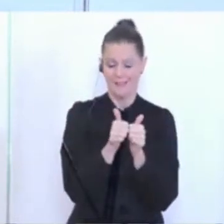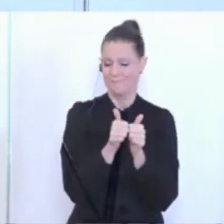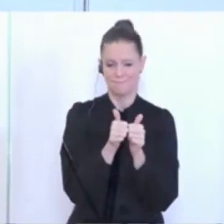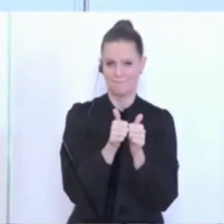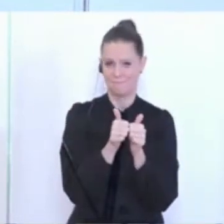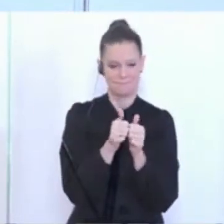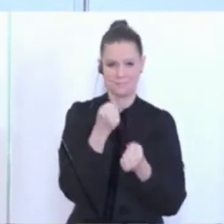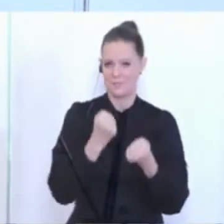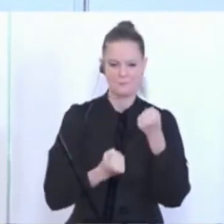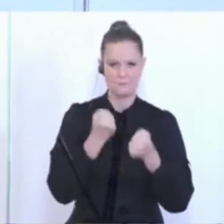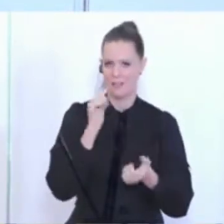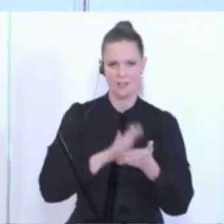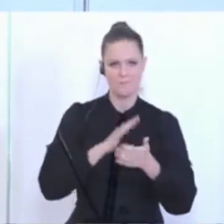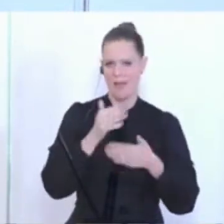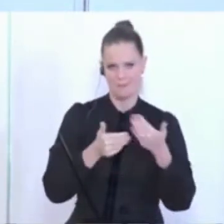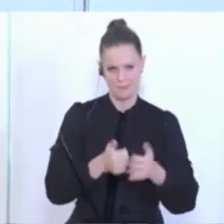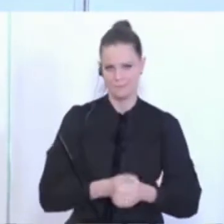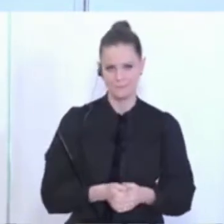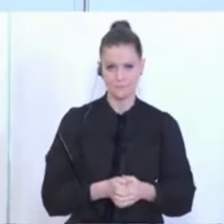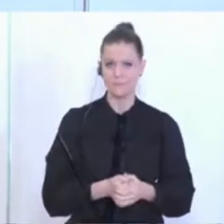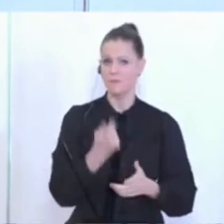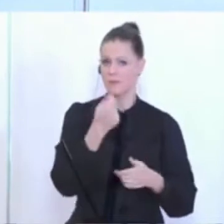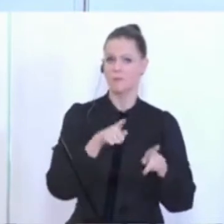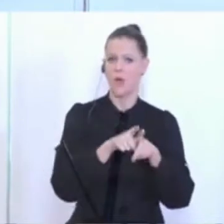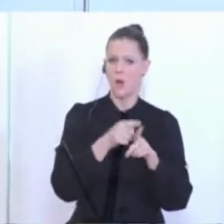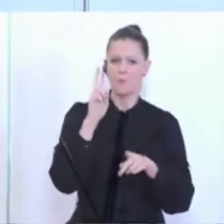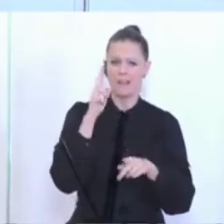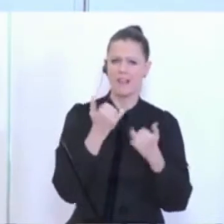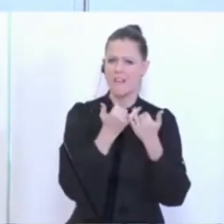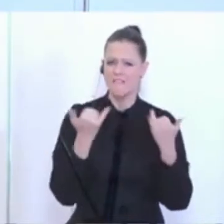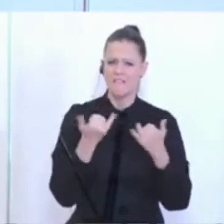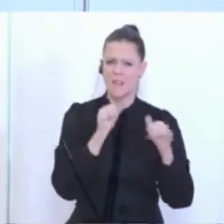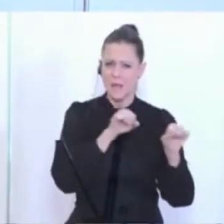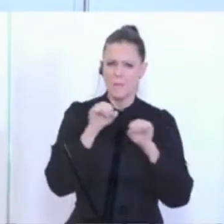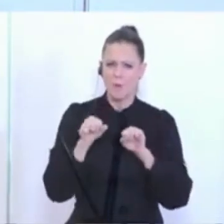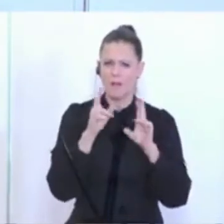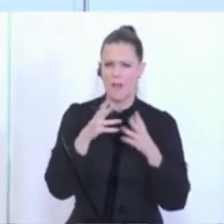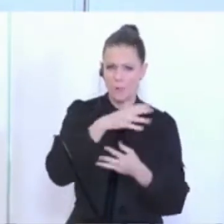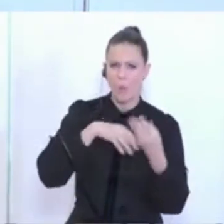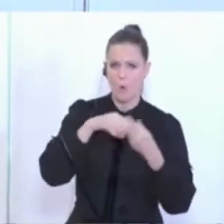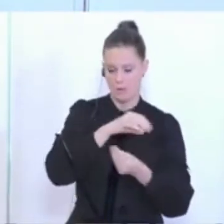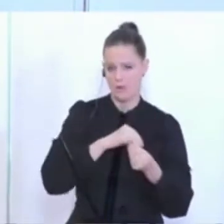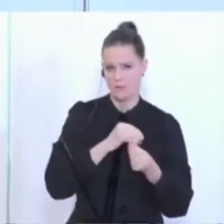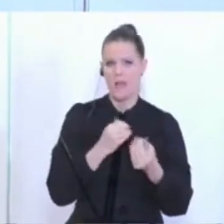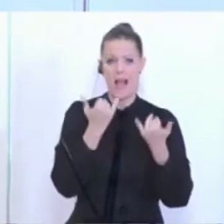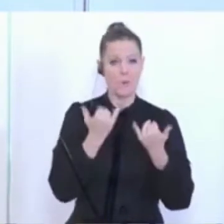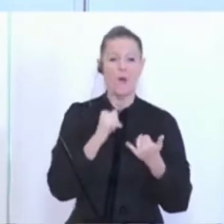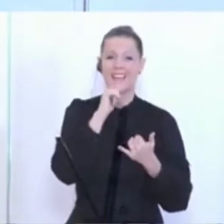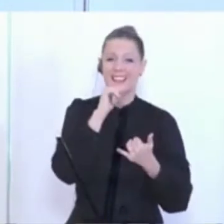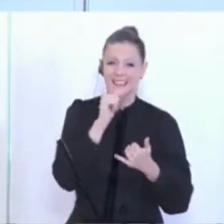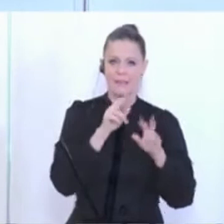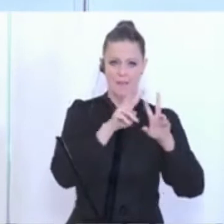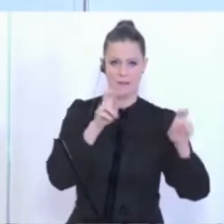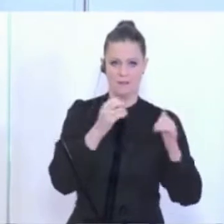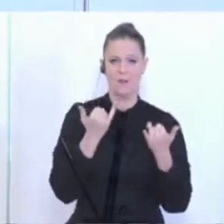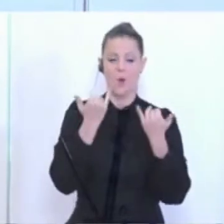schwierig bleiben wird. Aber auch da gibt es Überlegungen, wie wir das handeln könnten. Darum geht es heute aber nicht. Heute geht es